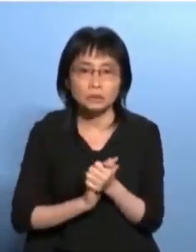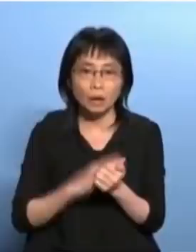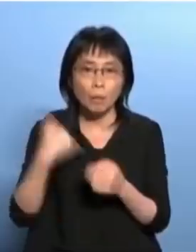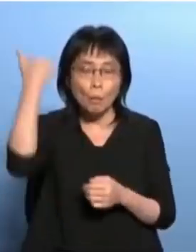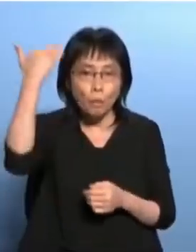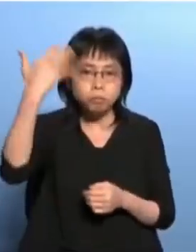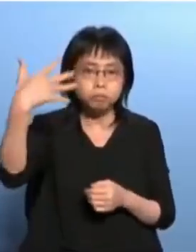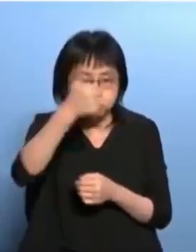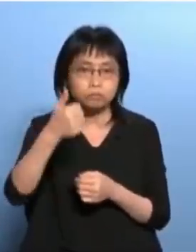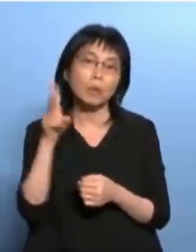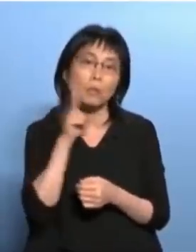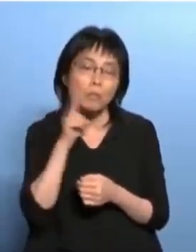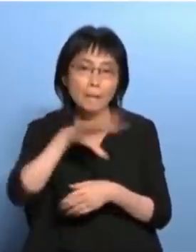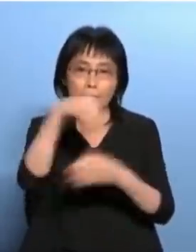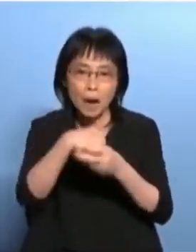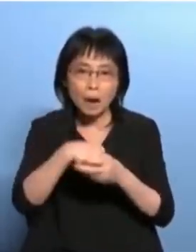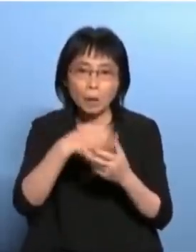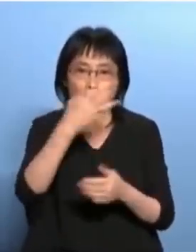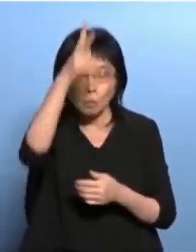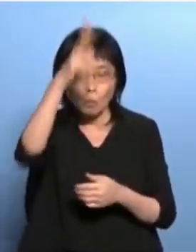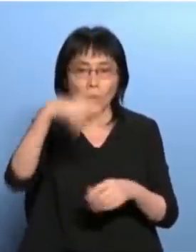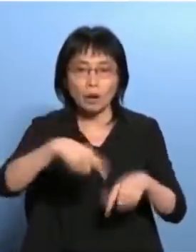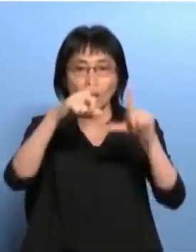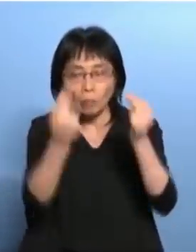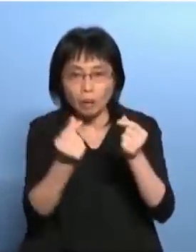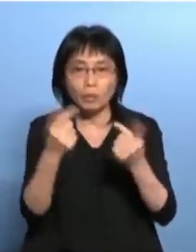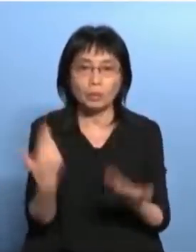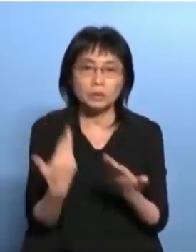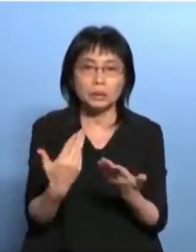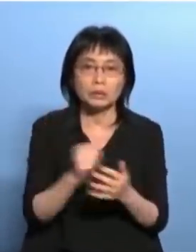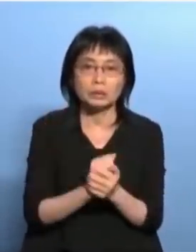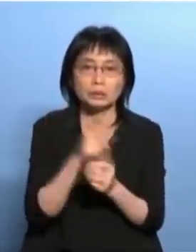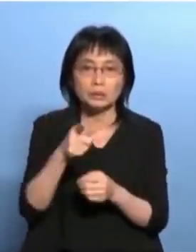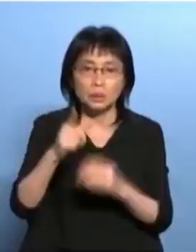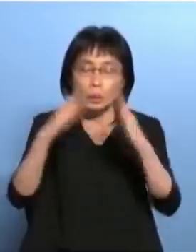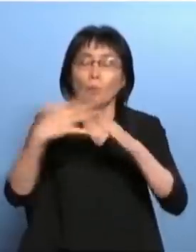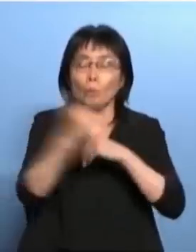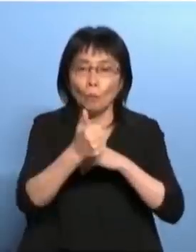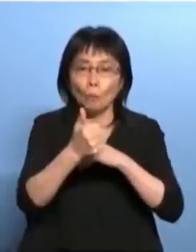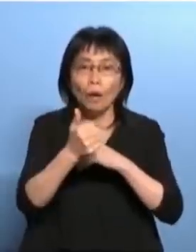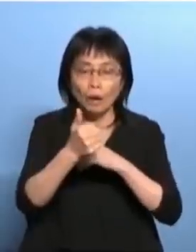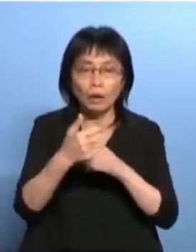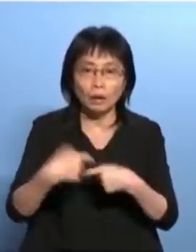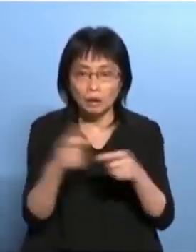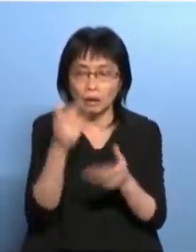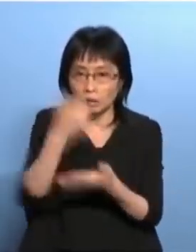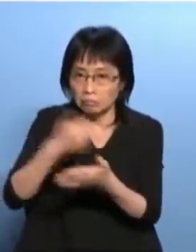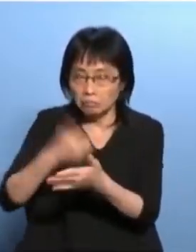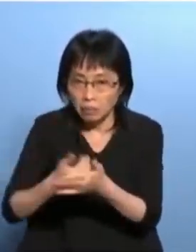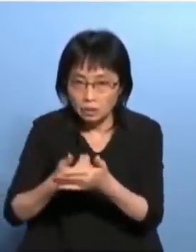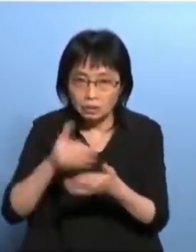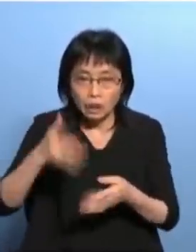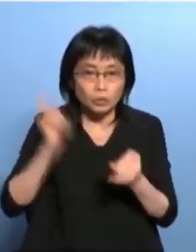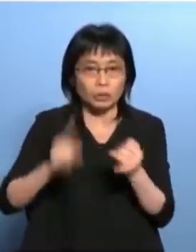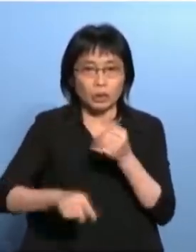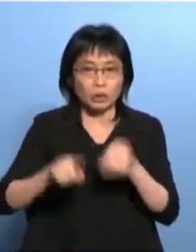几个废的司长 全部垃圾的司局长全部不行现在